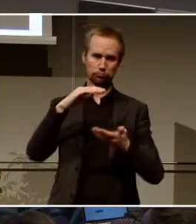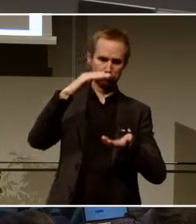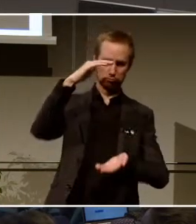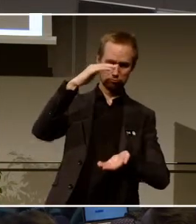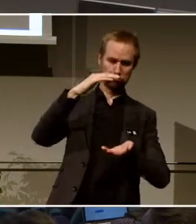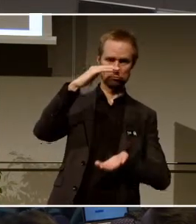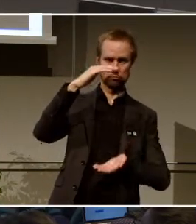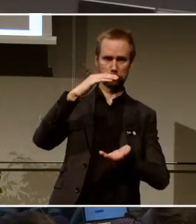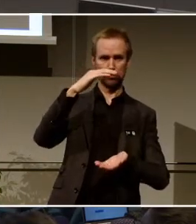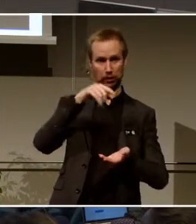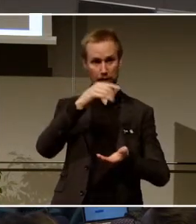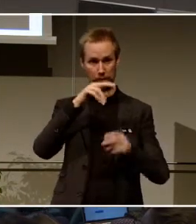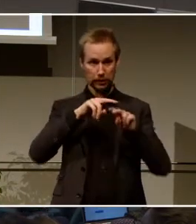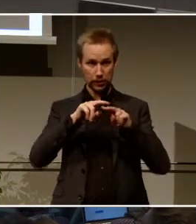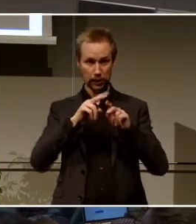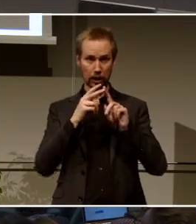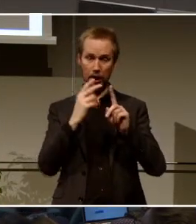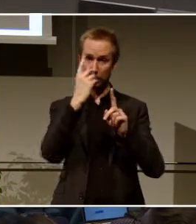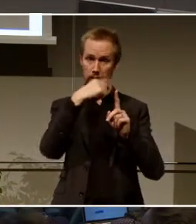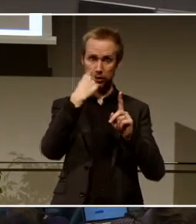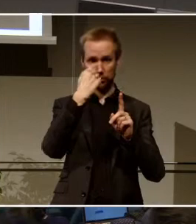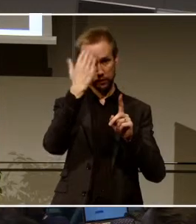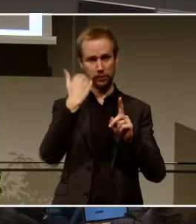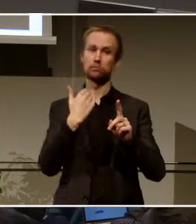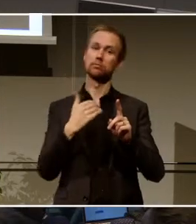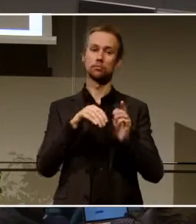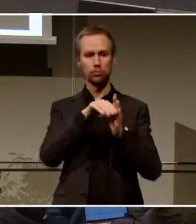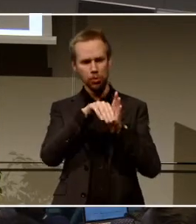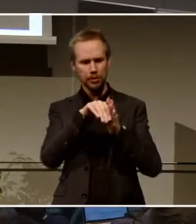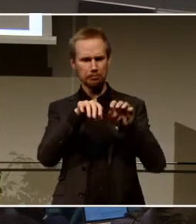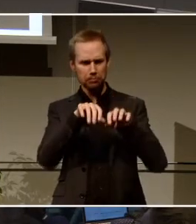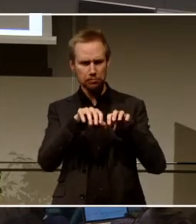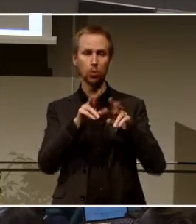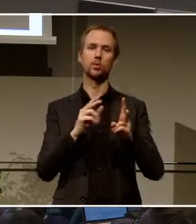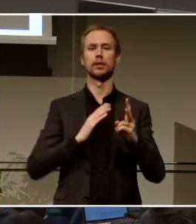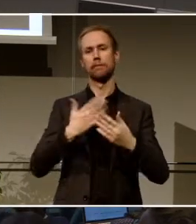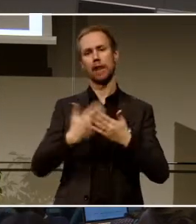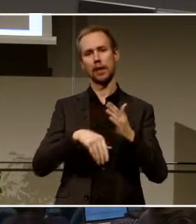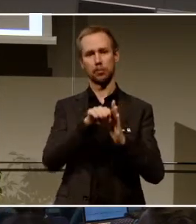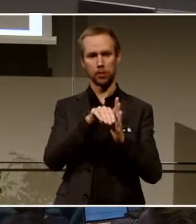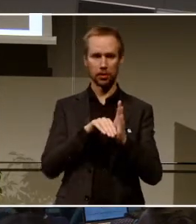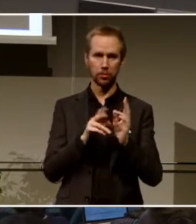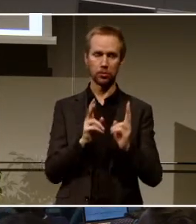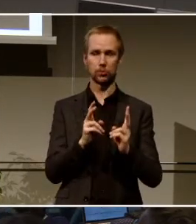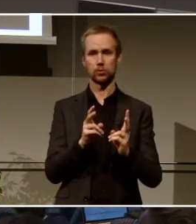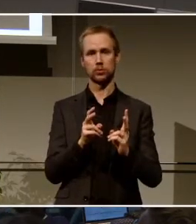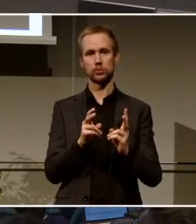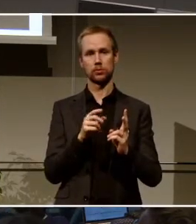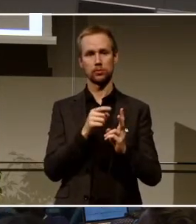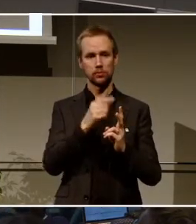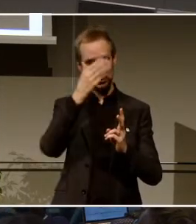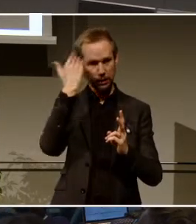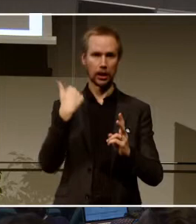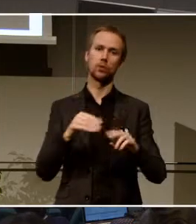programmera Nao men det finns också färdiga program. Han kan till exempel instruera i Tashi.